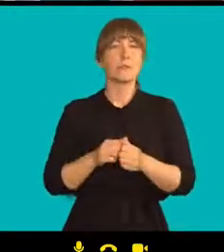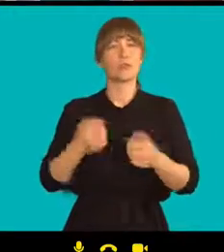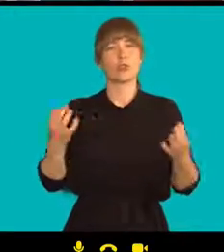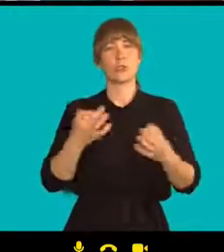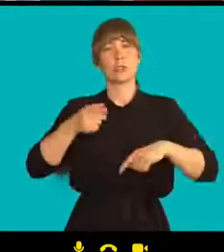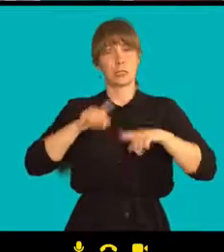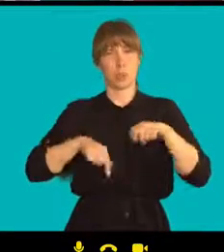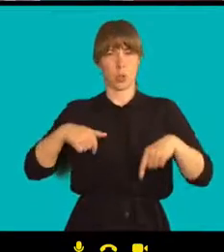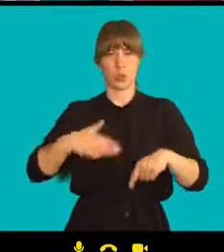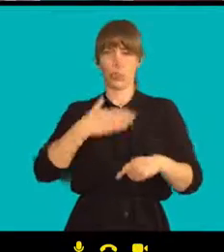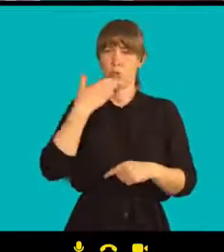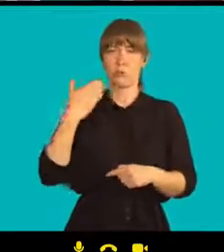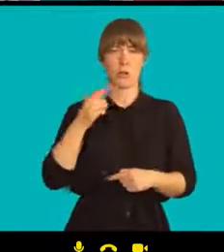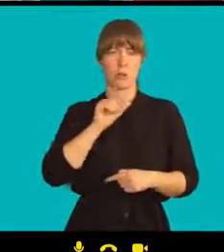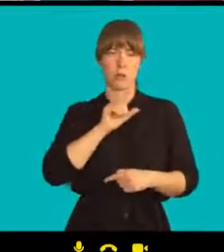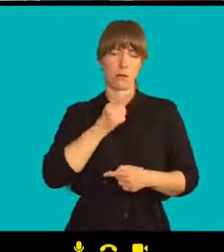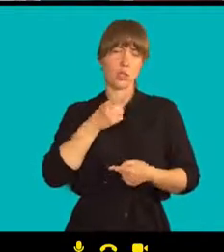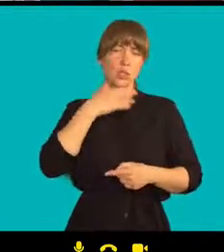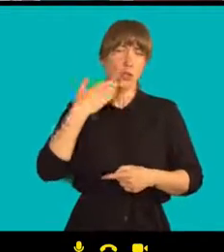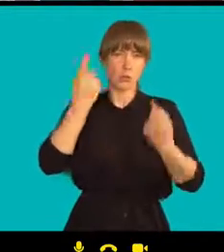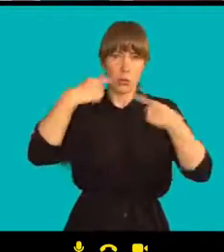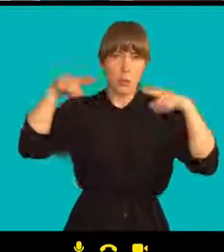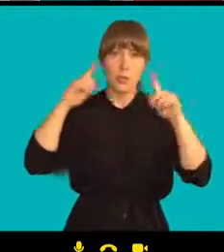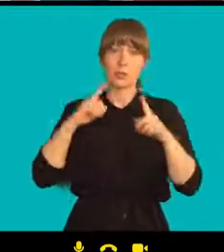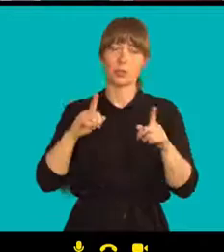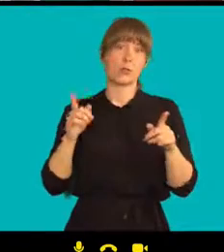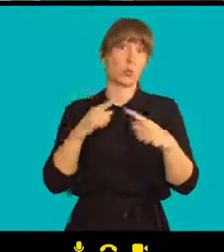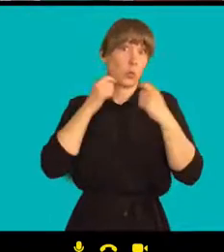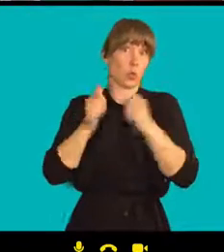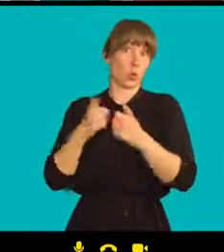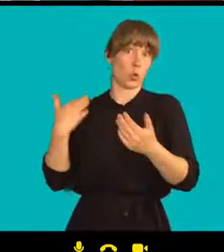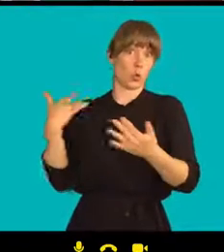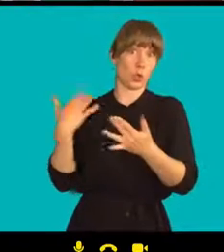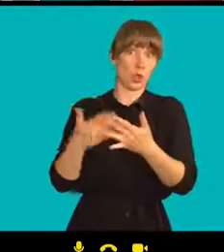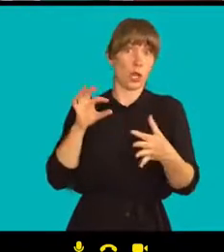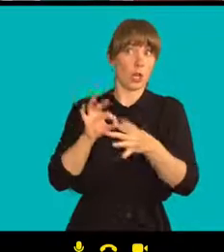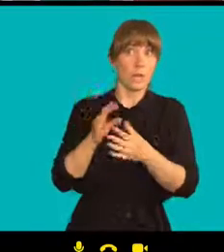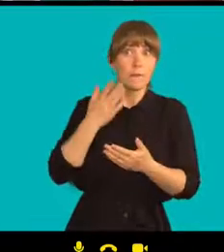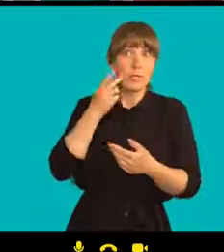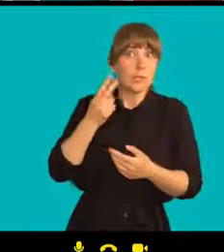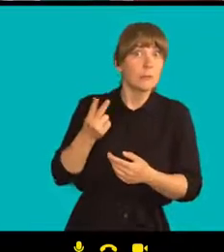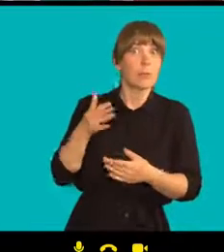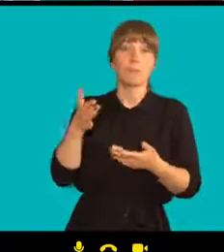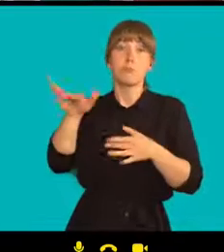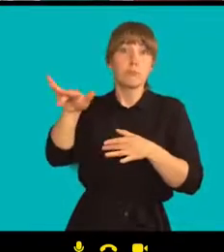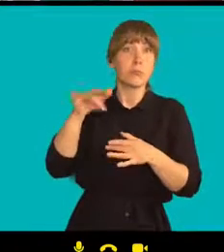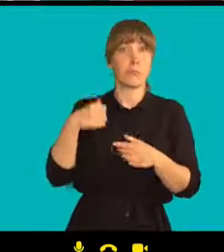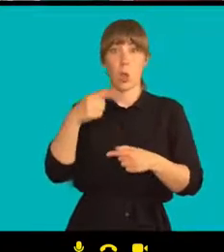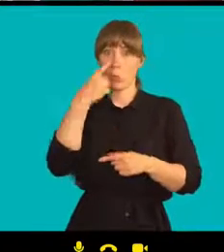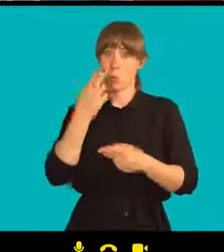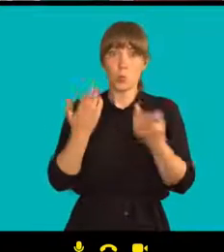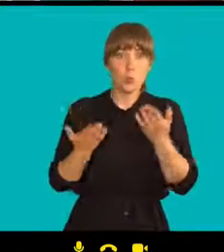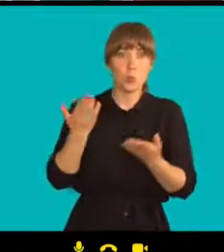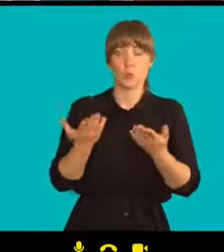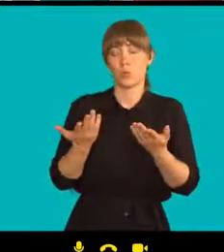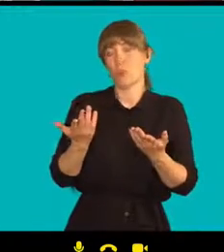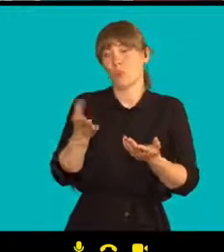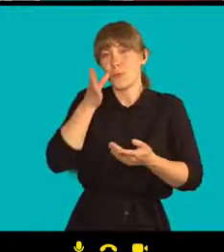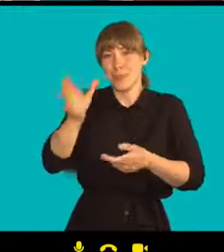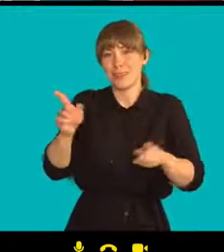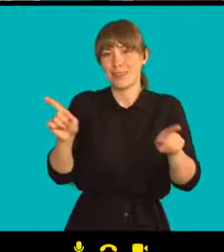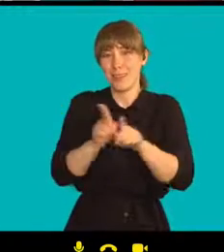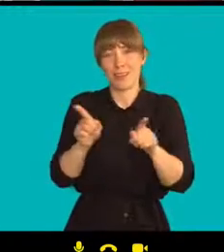slušeností, velkou naději, že v Bělorusku ta změna může přijít a to, že se to ještě nestalo, tak já bych jenom chtěl vyzvat všechny,